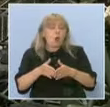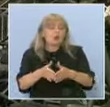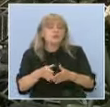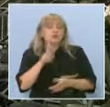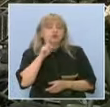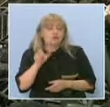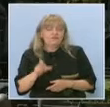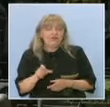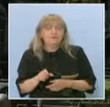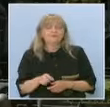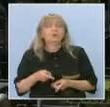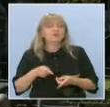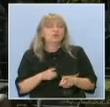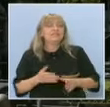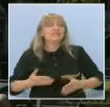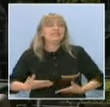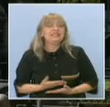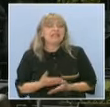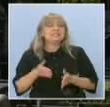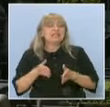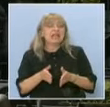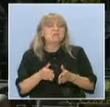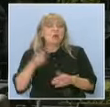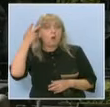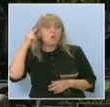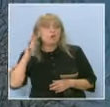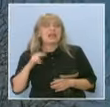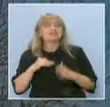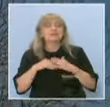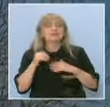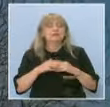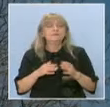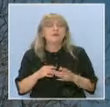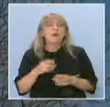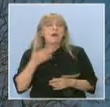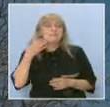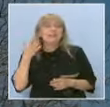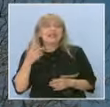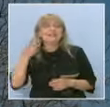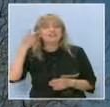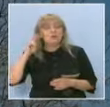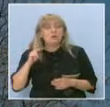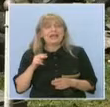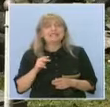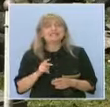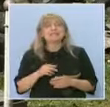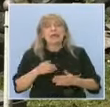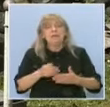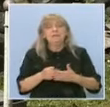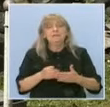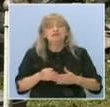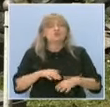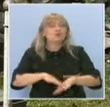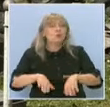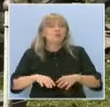логично провокира интереси към моряшката професия. Дори да не го запазят, младите кадети все пак са крачка по-близо до морето след заниманията